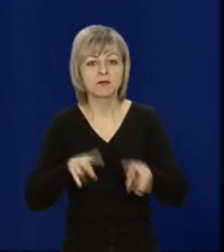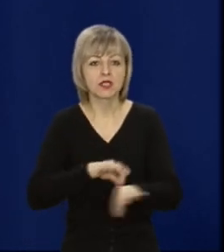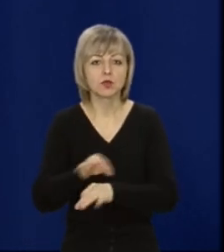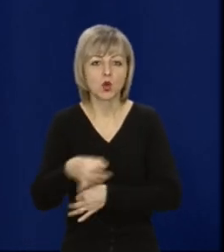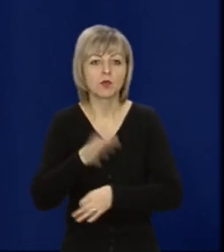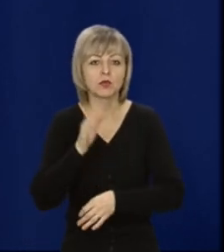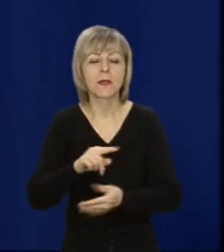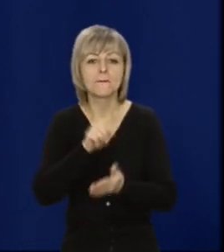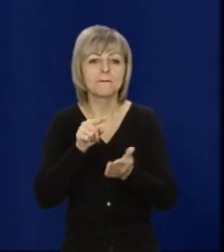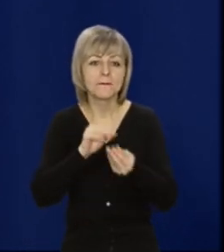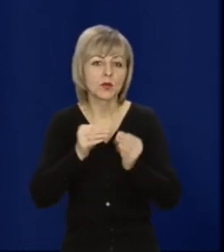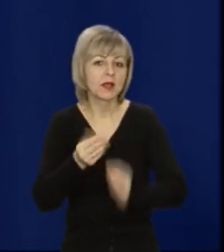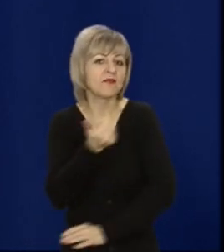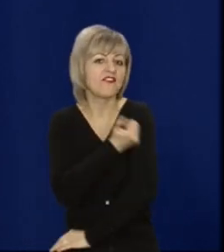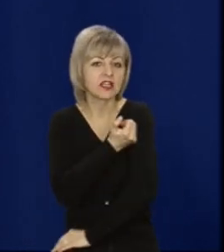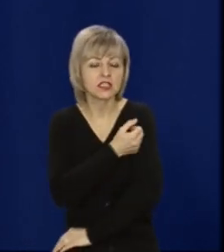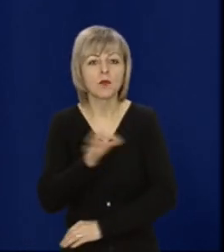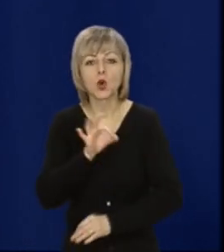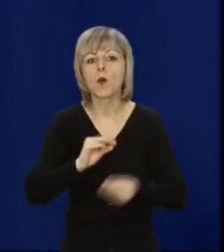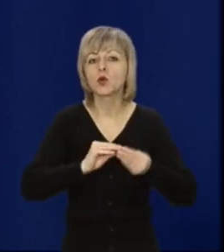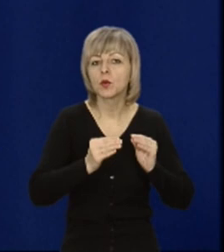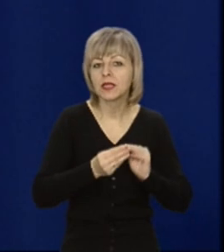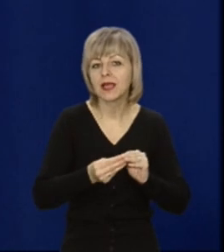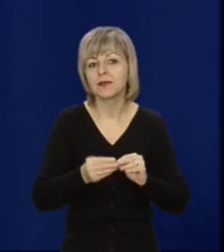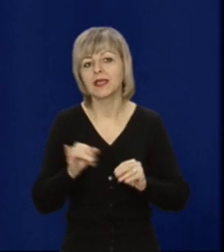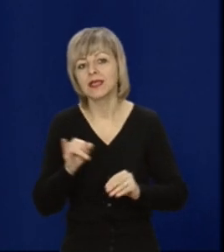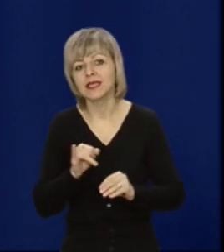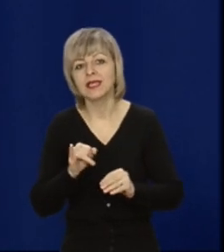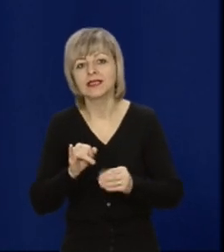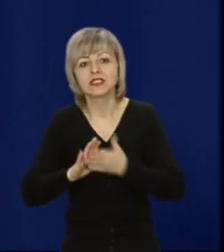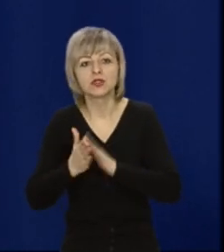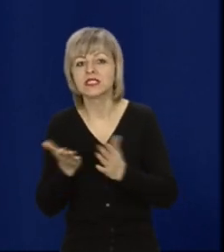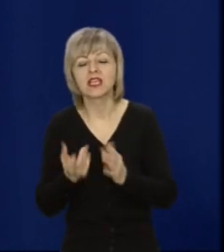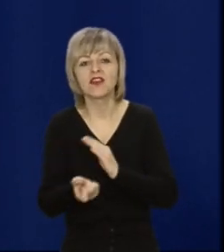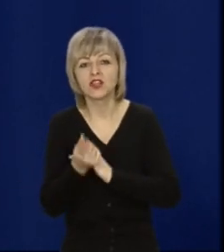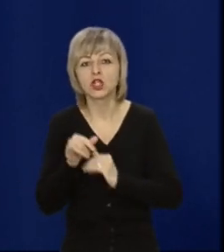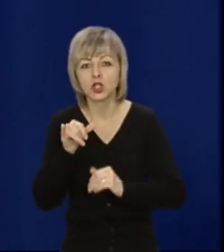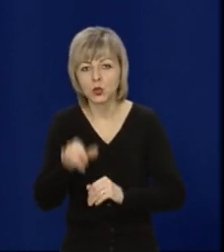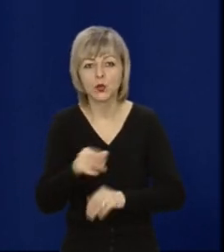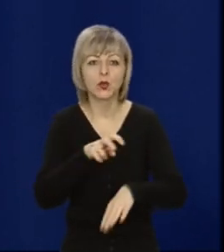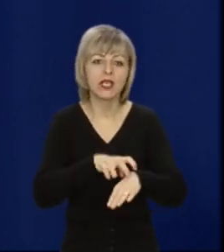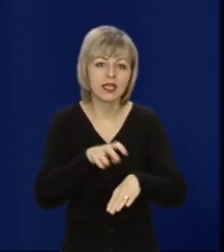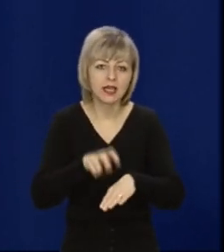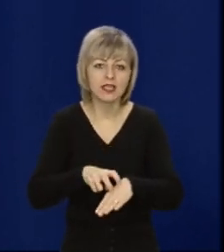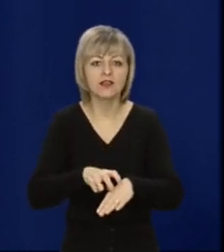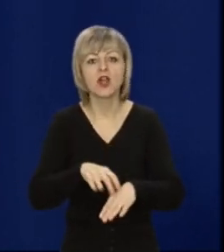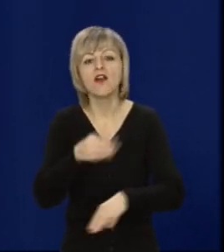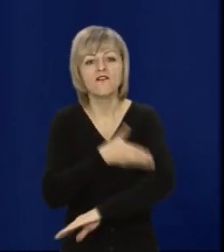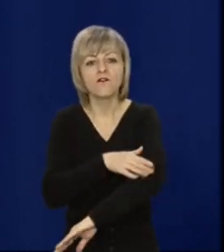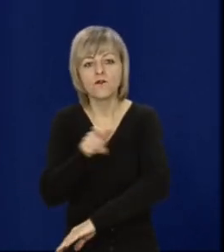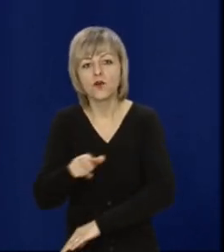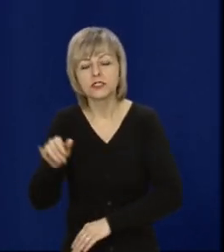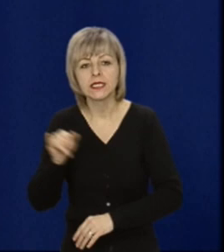питання вакцинації, проблеми та виклики, які виникли як перед лікарями, волинянами, так і місцевою владою.